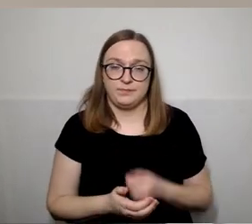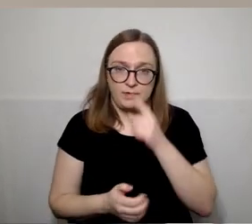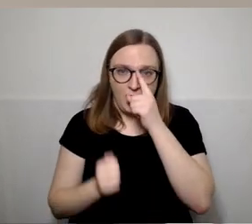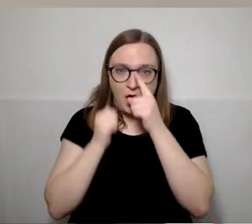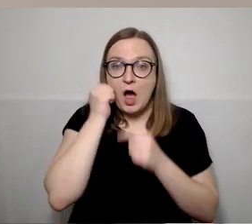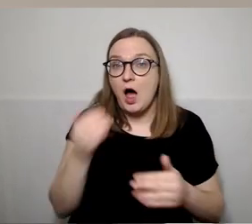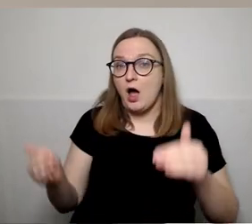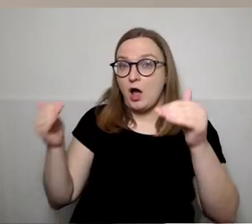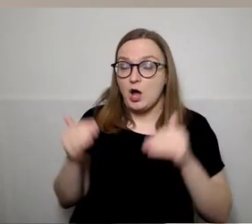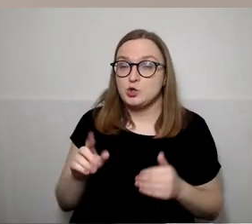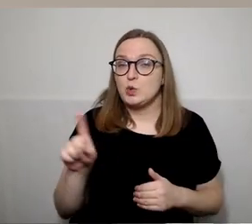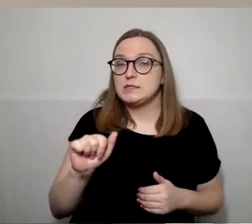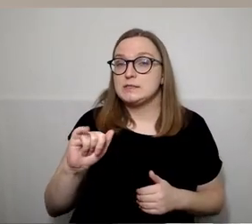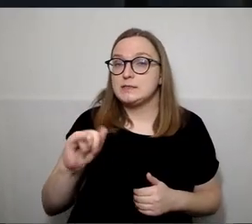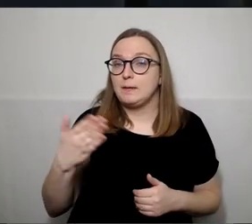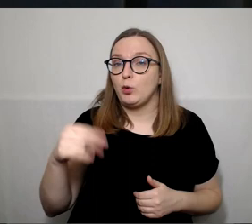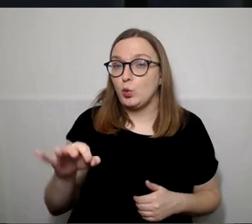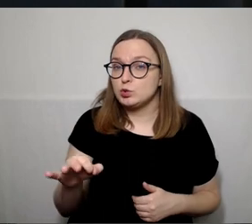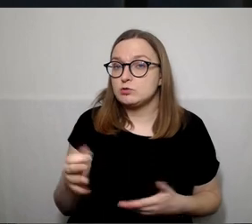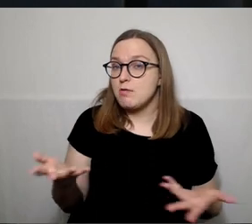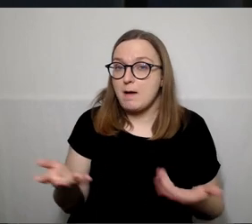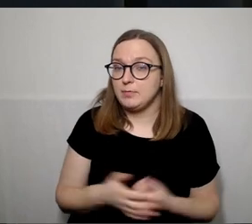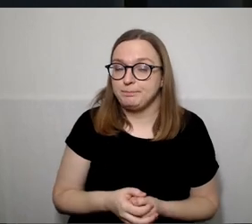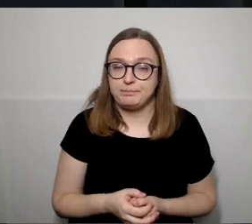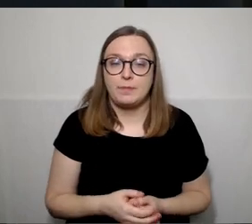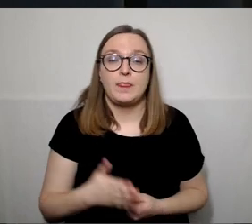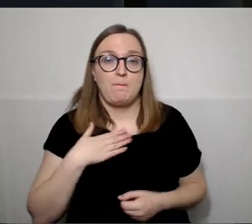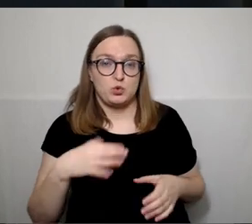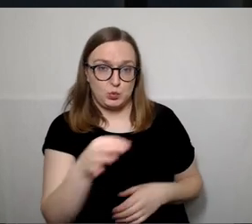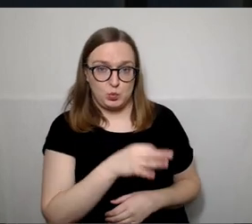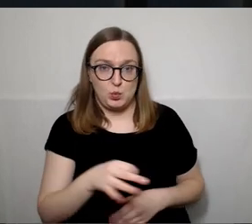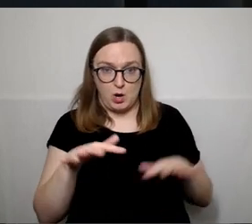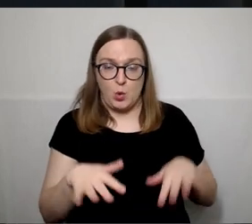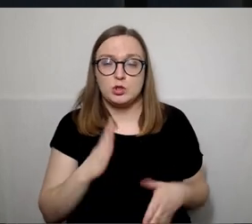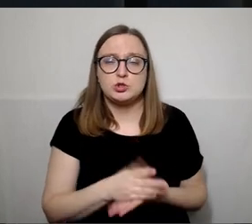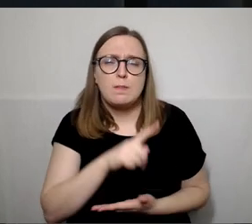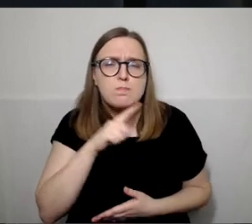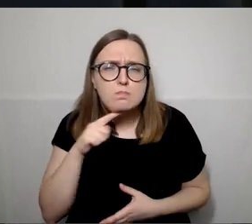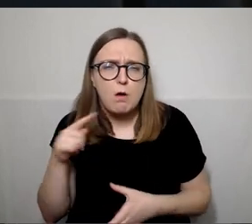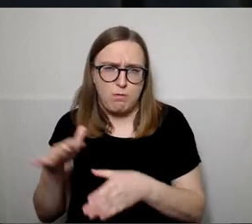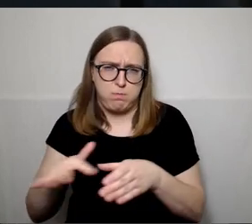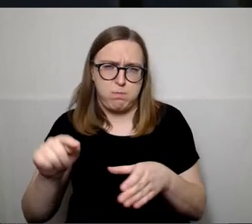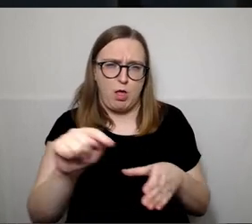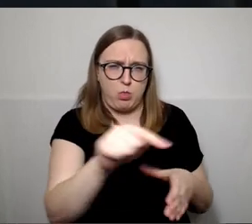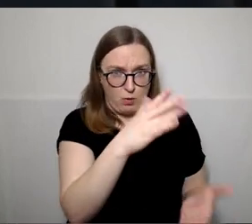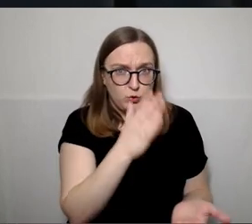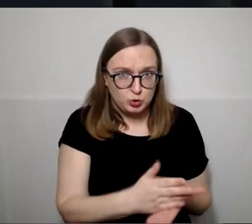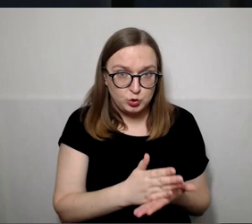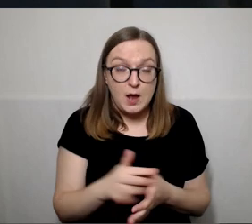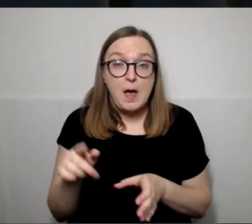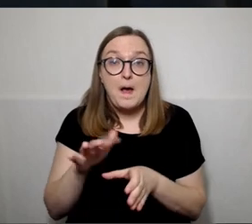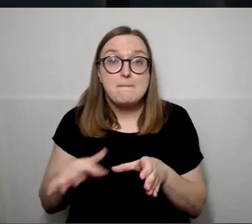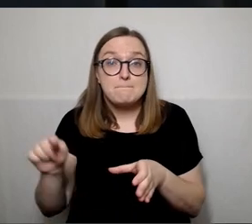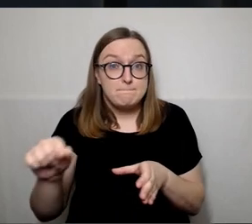poniai Zimkų. Ar išgirsti gyventojai? Mūsų rajonė yra susikūrusi labai daug bendruomenių. Ir bendruomenis yra